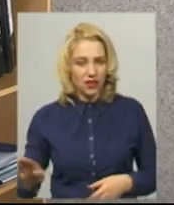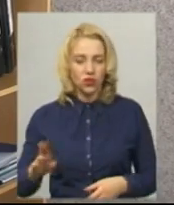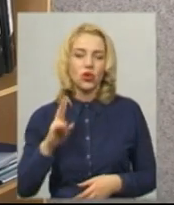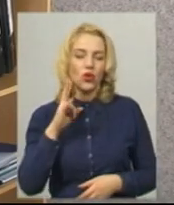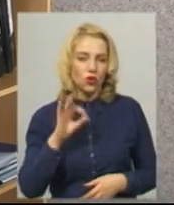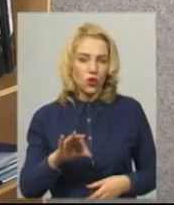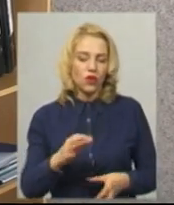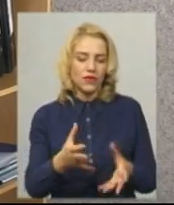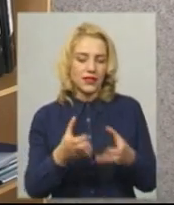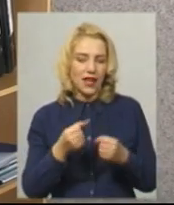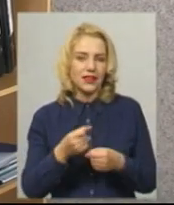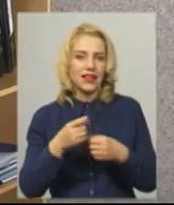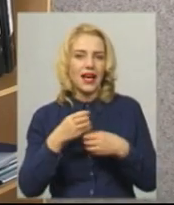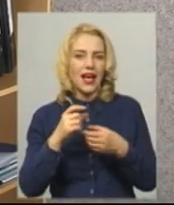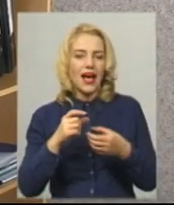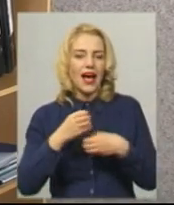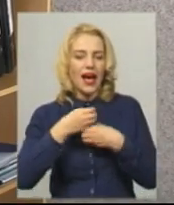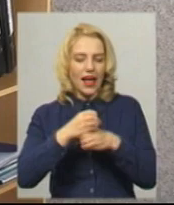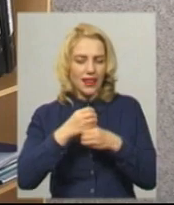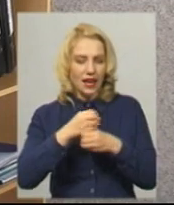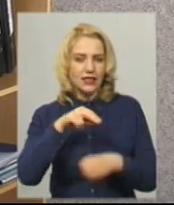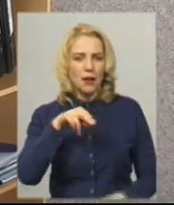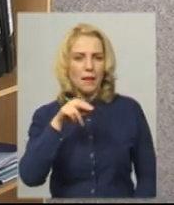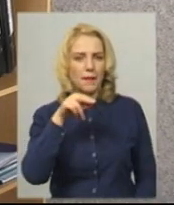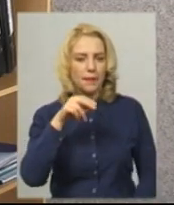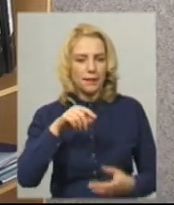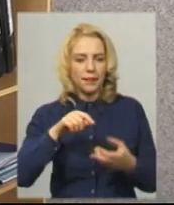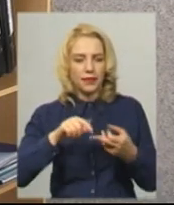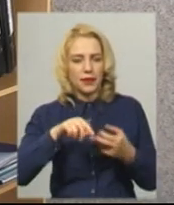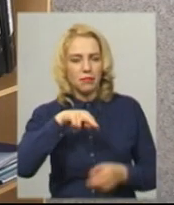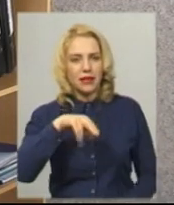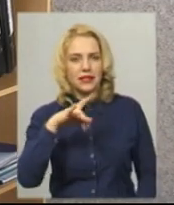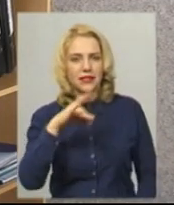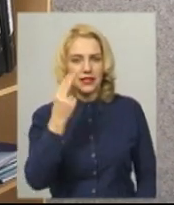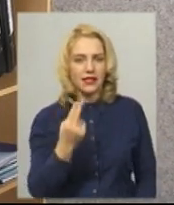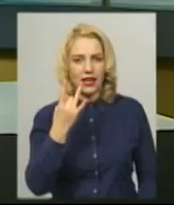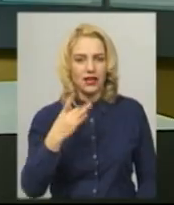аналіз ПЦР. Чекаємо відповіді з Києва.